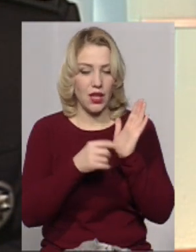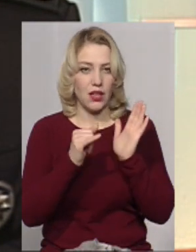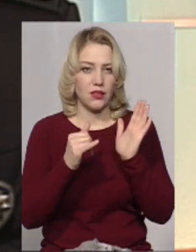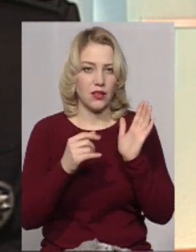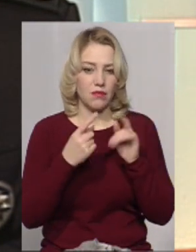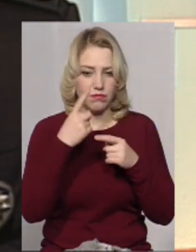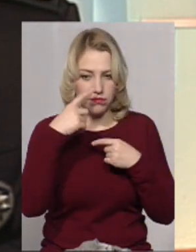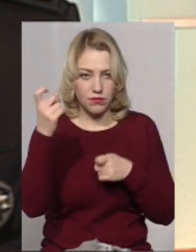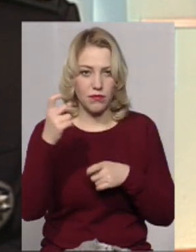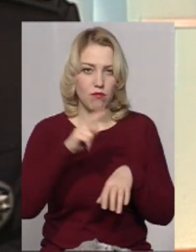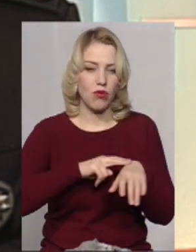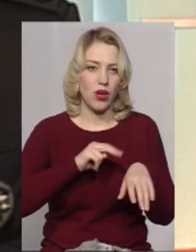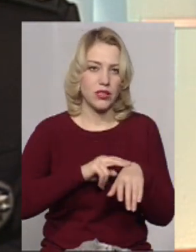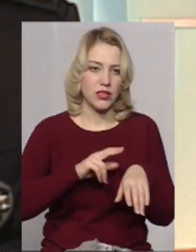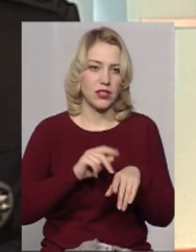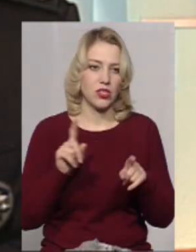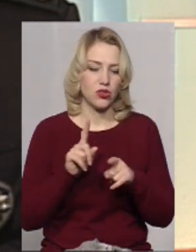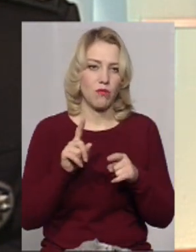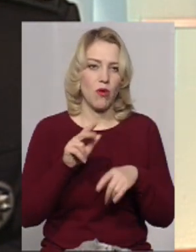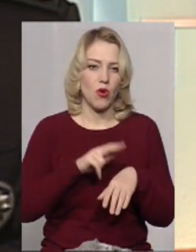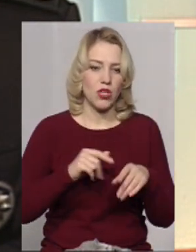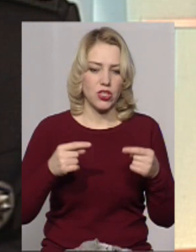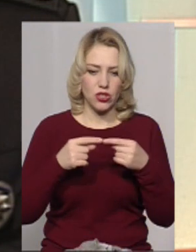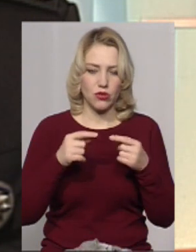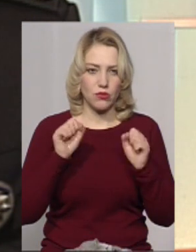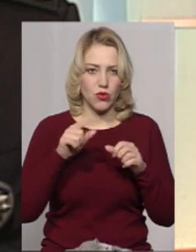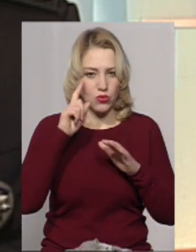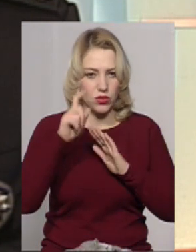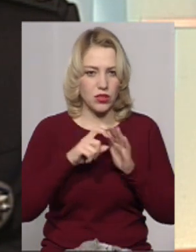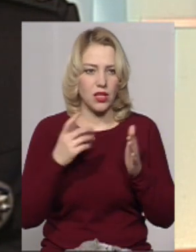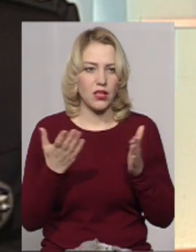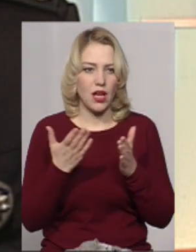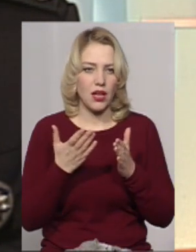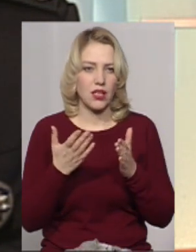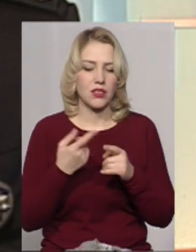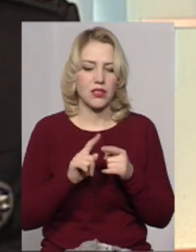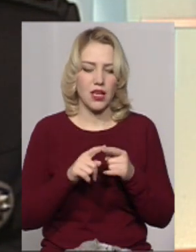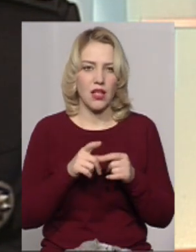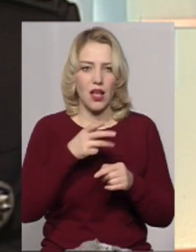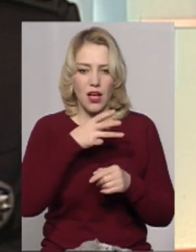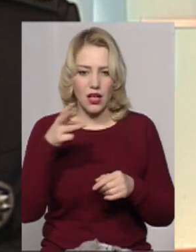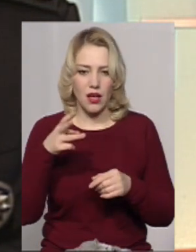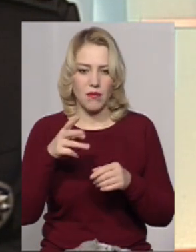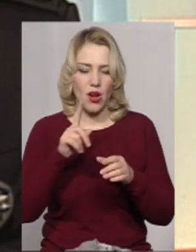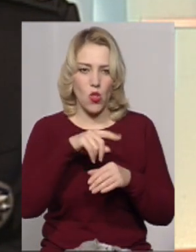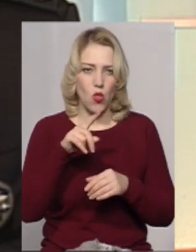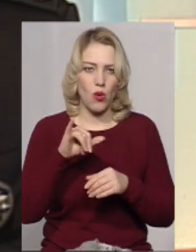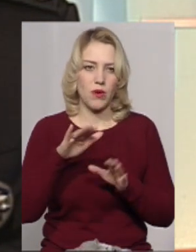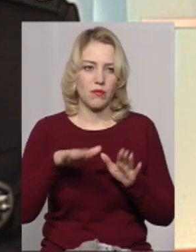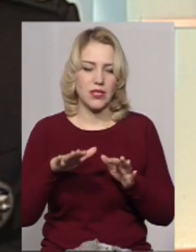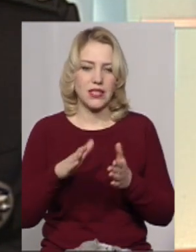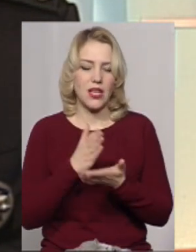оперативно передати поліції, щоб поліція могла чітко зорієнтуватися, яка це камера, номер і місце розташування, щоб могли вони